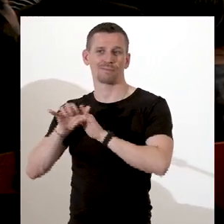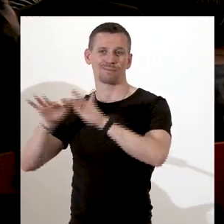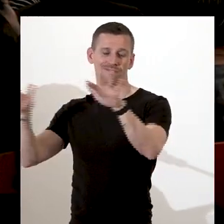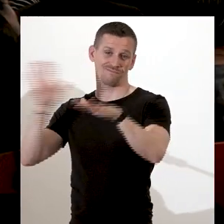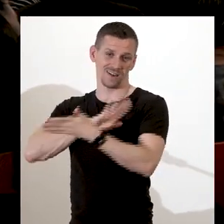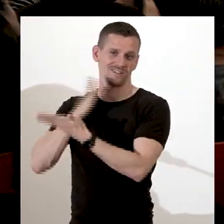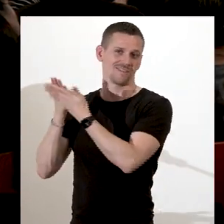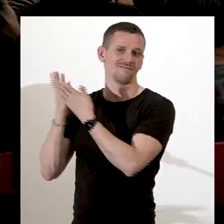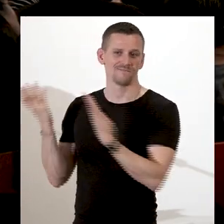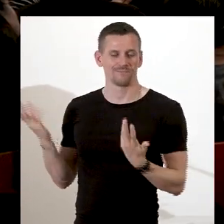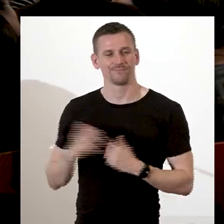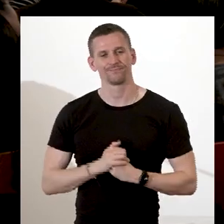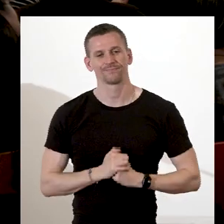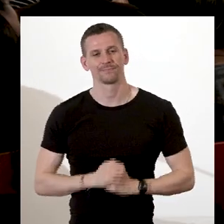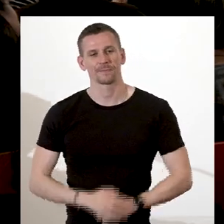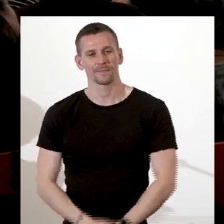Applaudissements